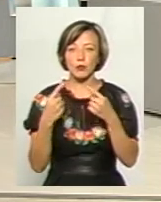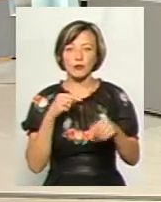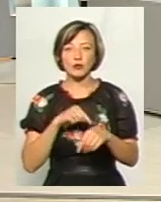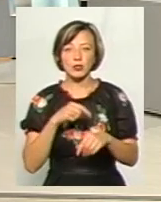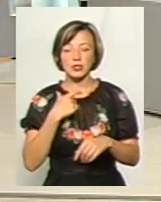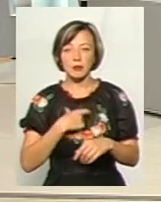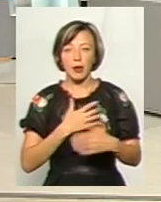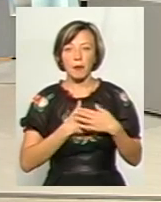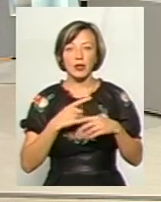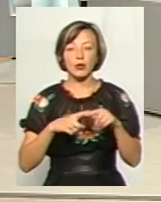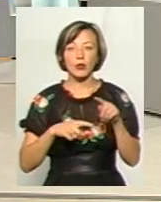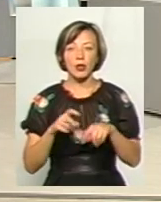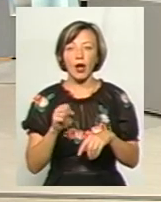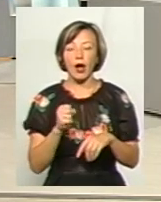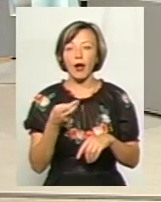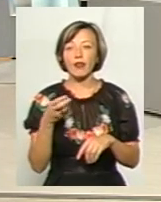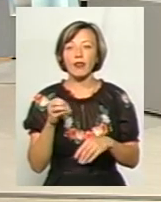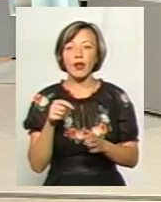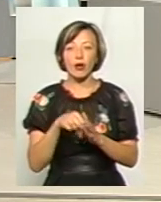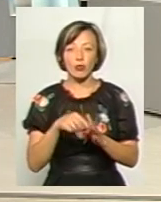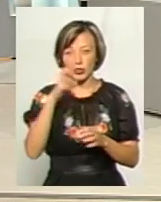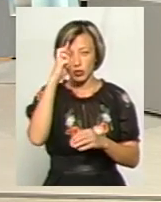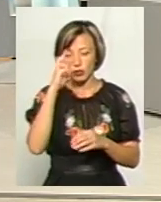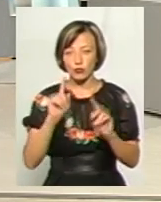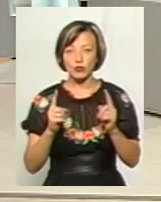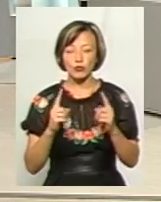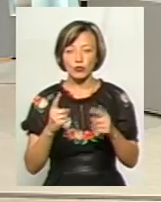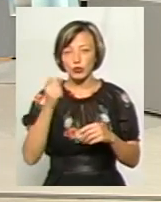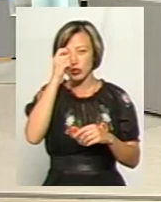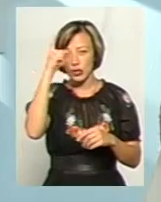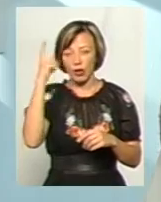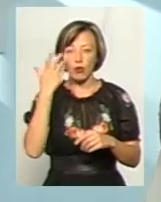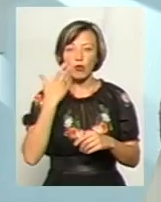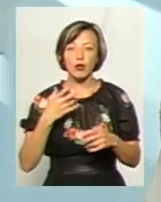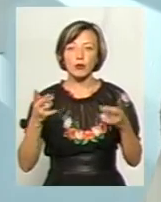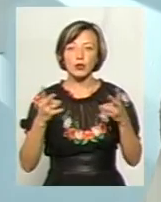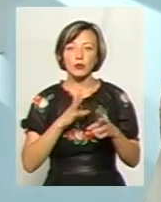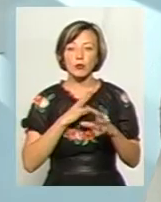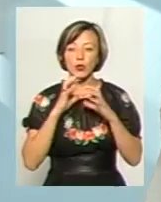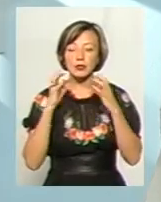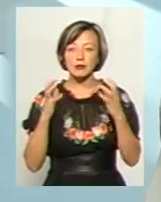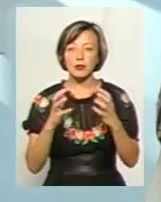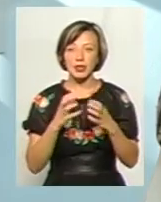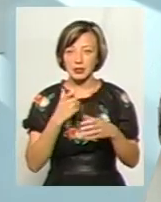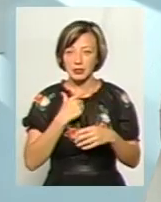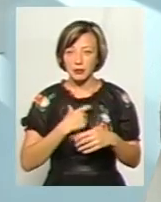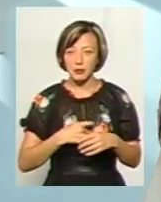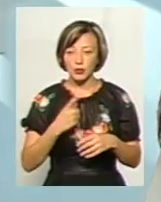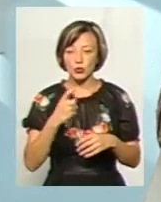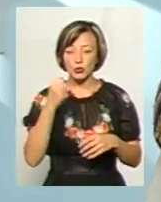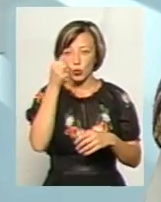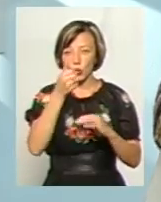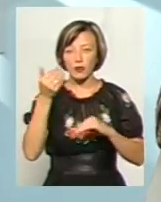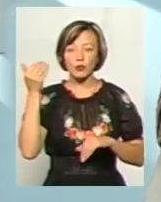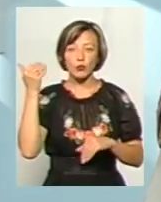відчувають себе патріотами. А де роль держави? Чому Чехія, коли їй потрібно було зберегтися, майже 100 років